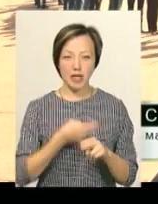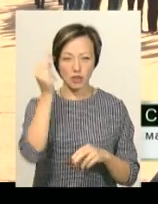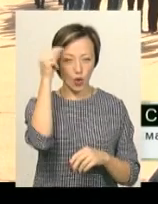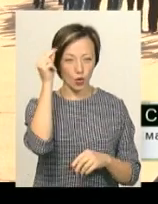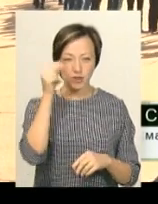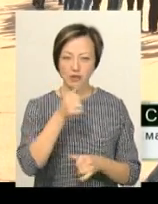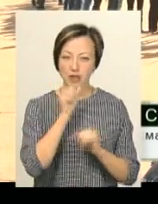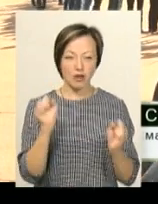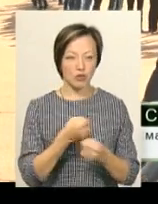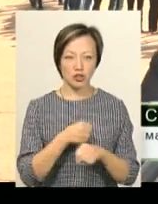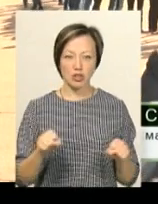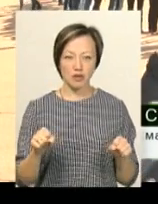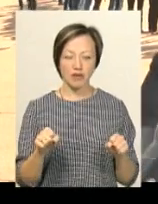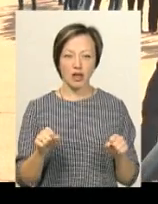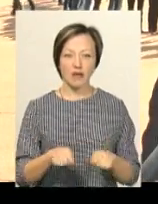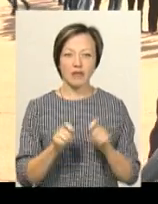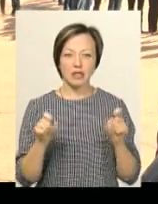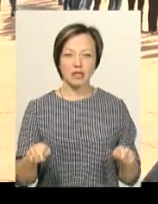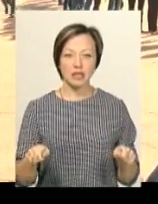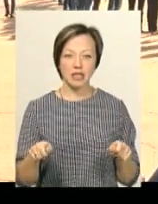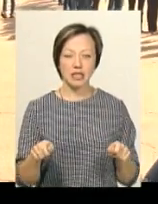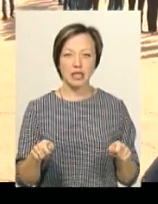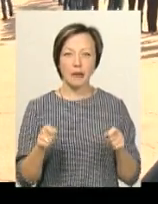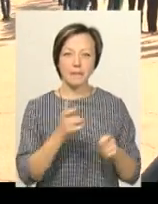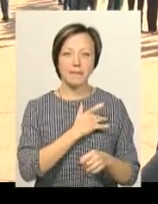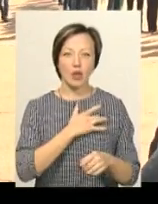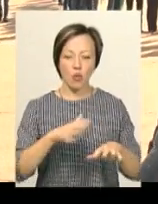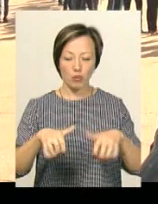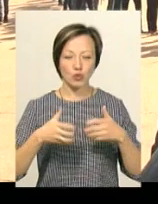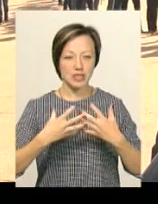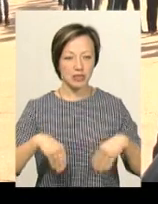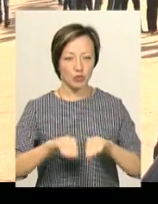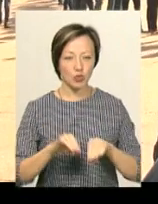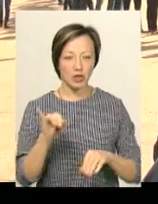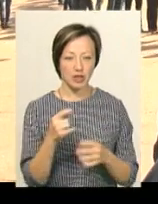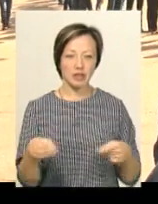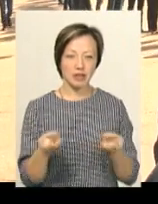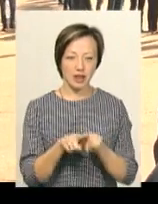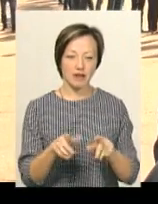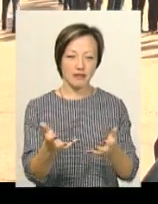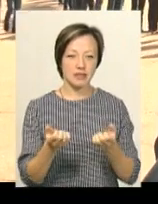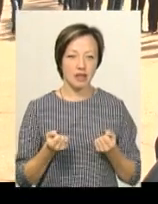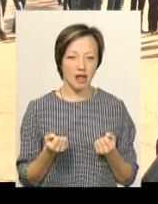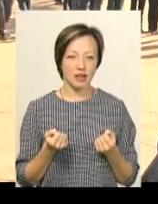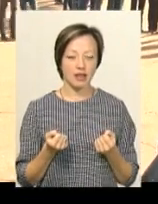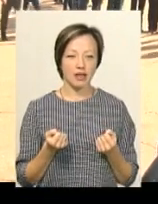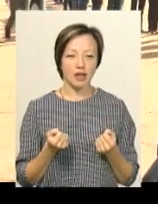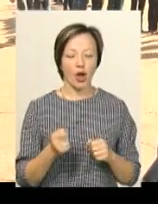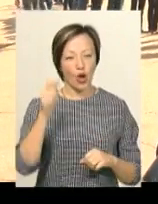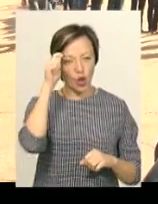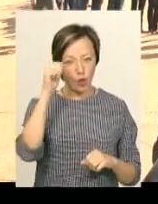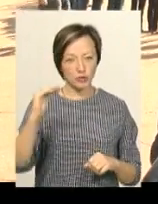неможливо було відкрити прийомну сім'ю. І таким чином взяли ми